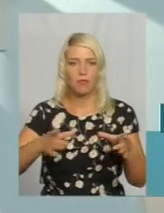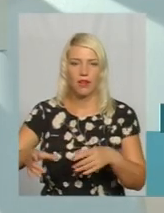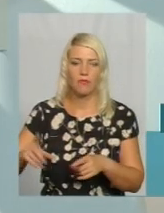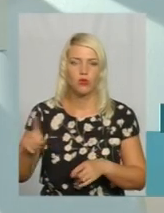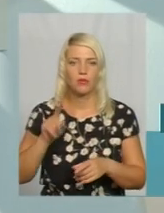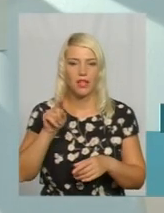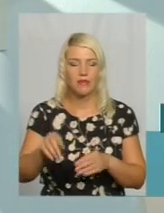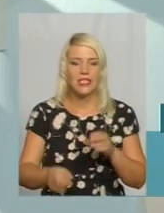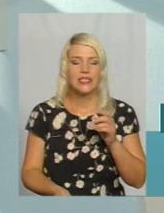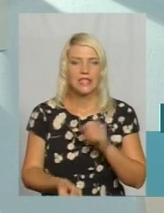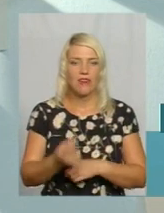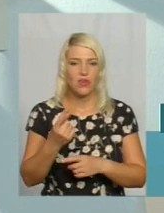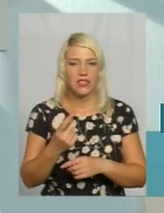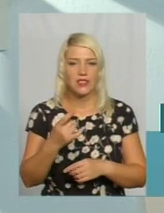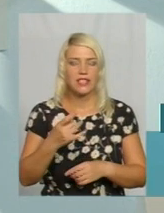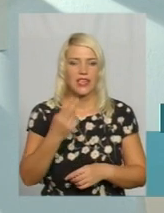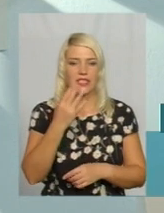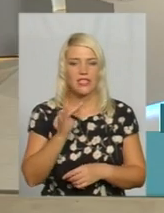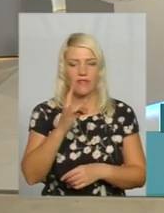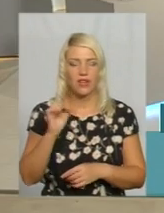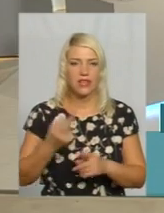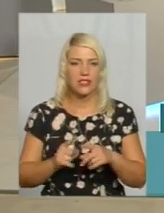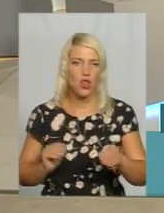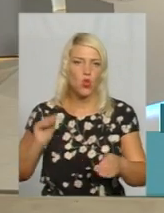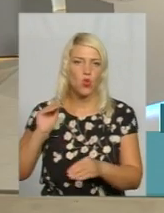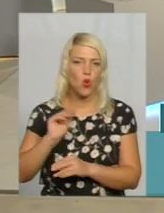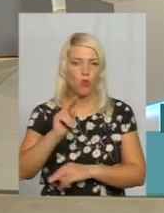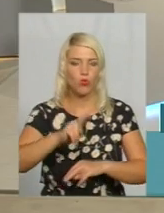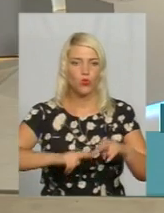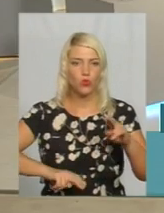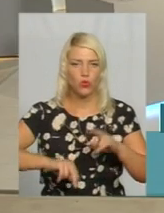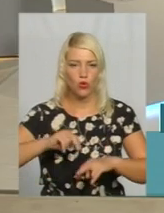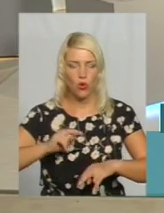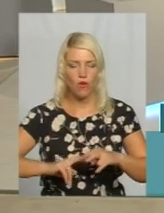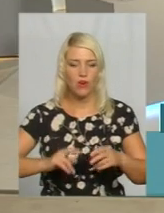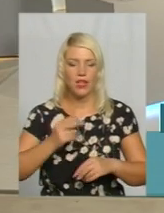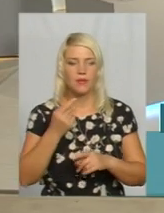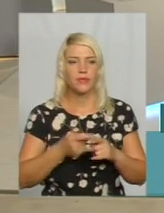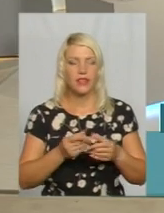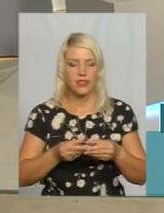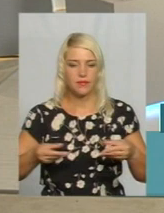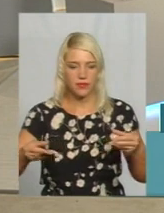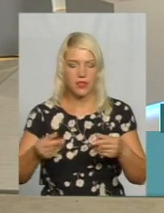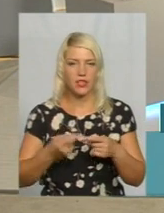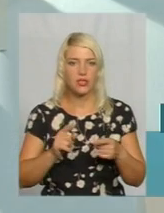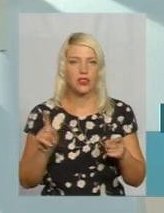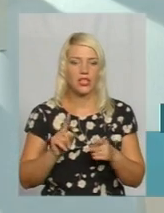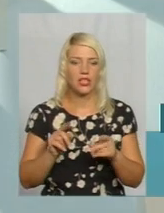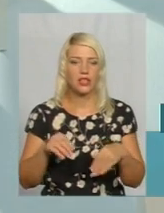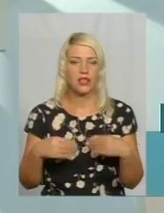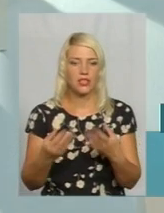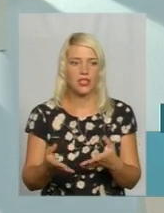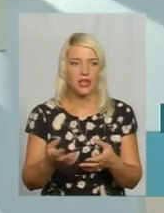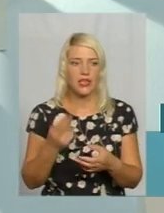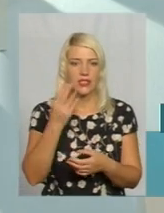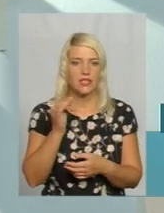добудова передавачів провайдером програмної послуги «Зеонбуд», який сьогодні надає цифровий сигнал.